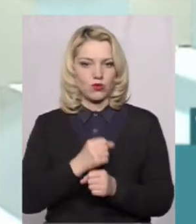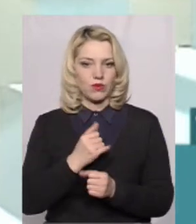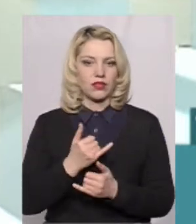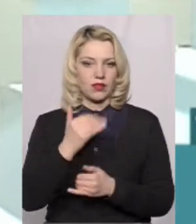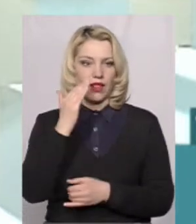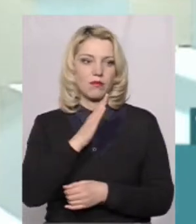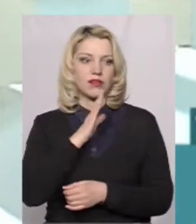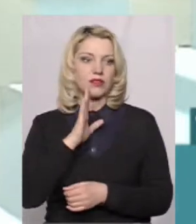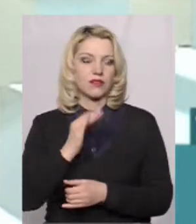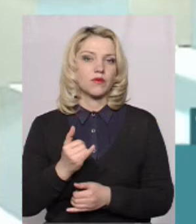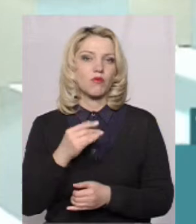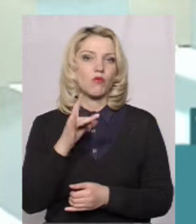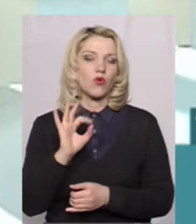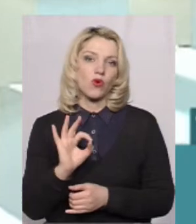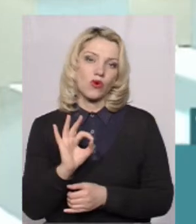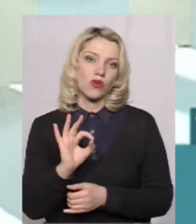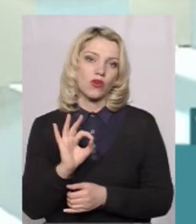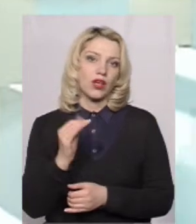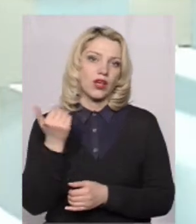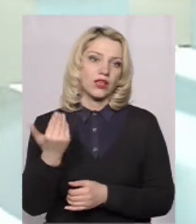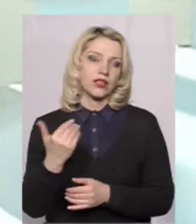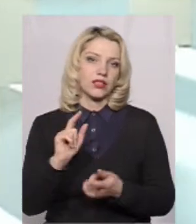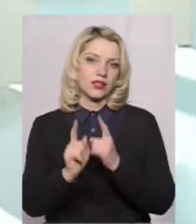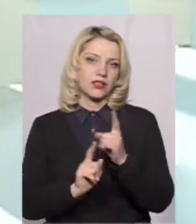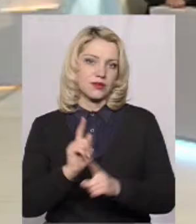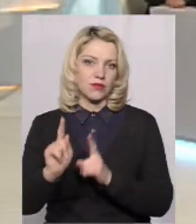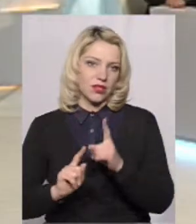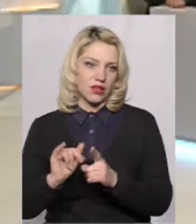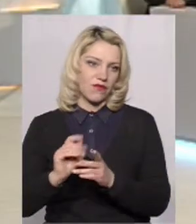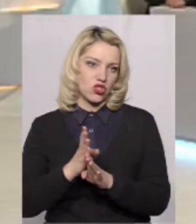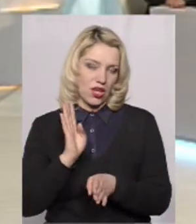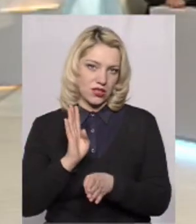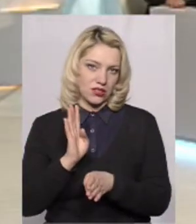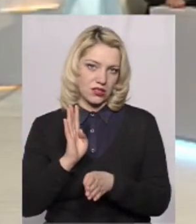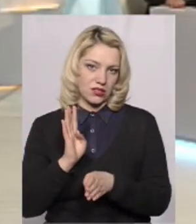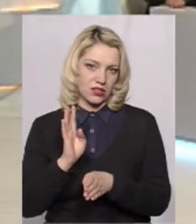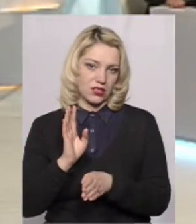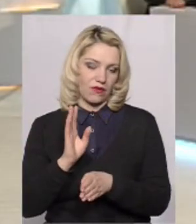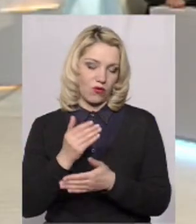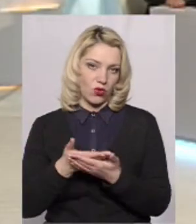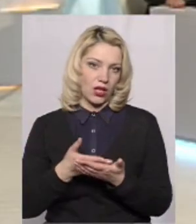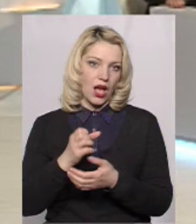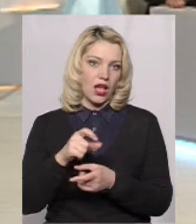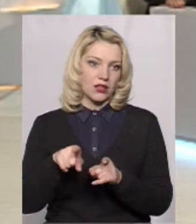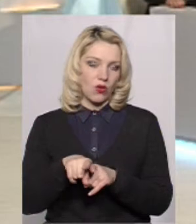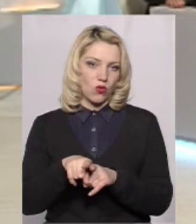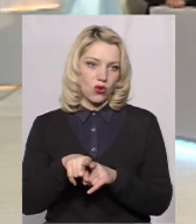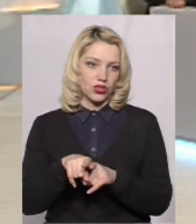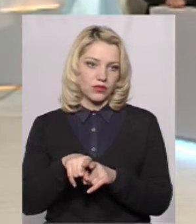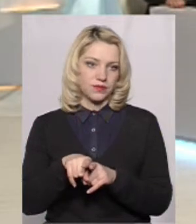батькам про їхні зміни, скажімо, в черзі. А також